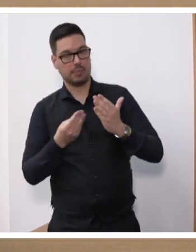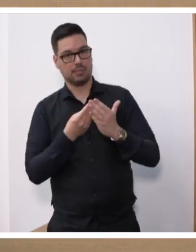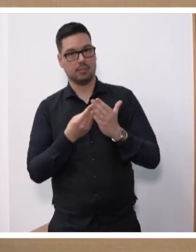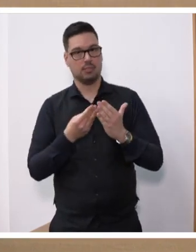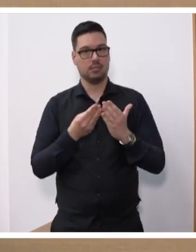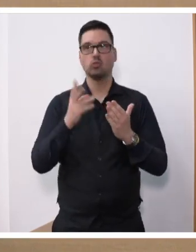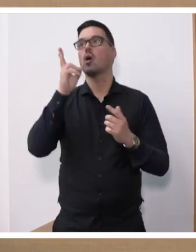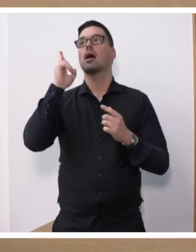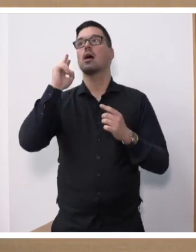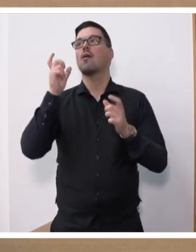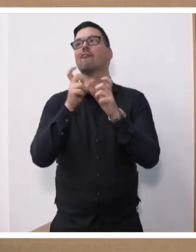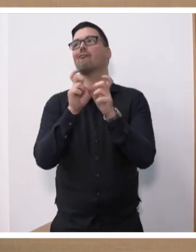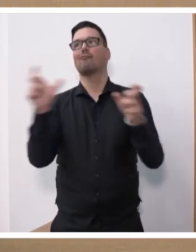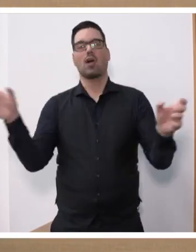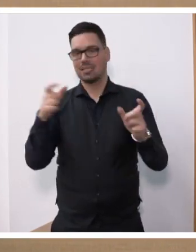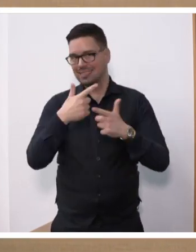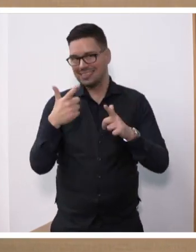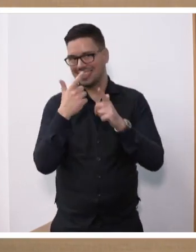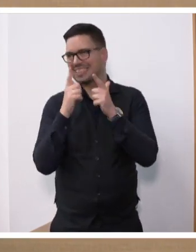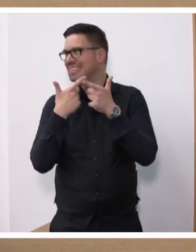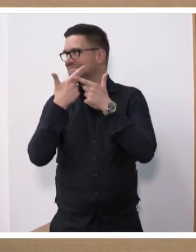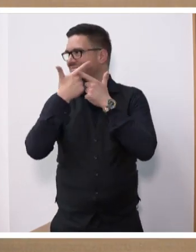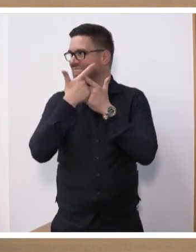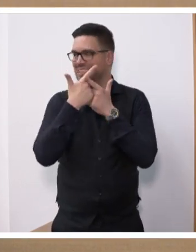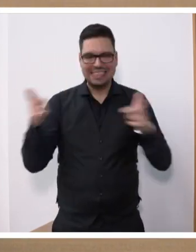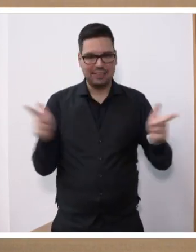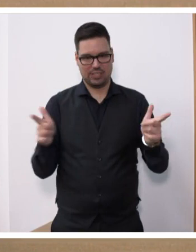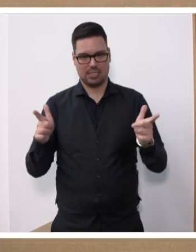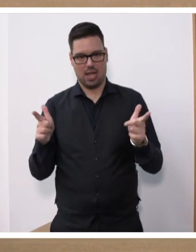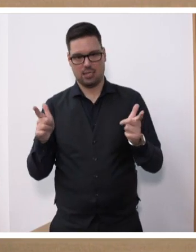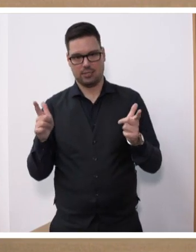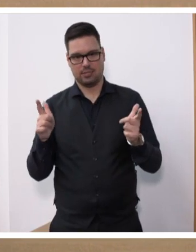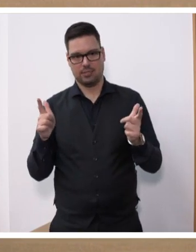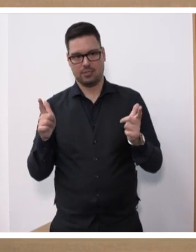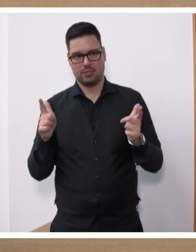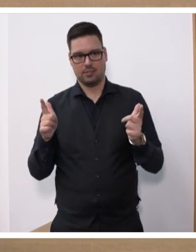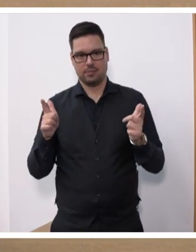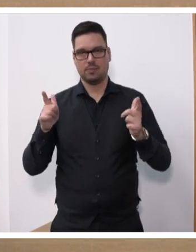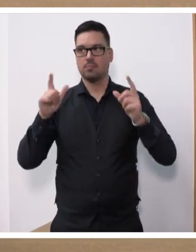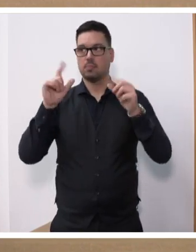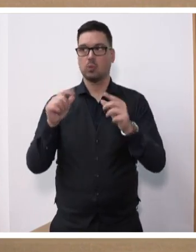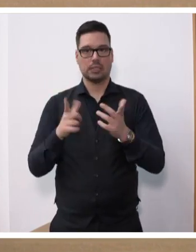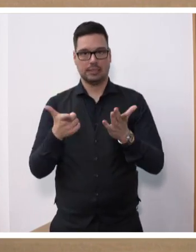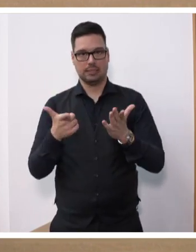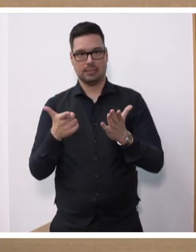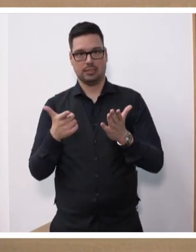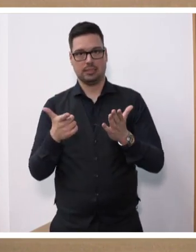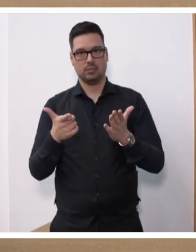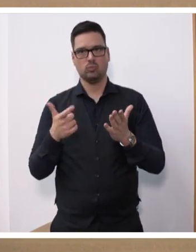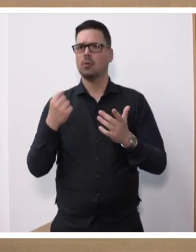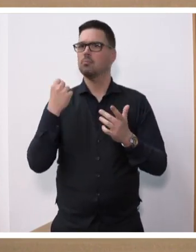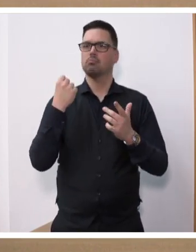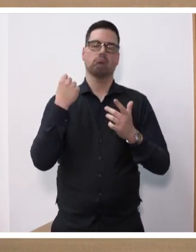Floskel bleibt, damit nie wieder tatsächlich auch jetzt bedeutet. Und ich will Ihnen nur ein paar